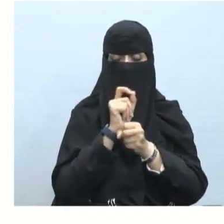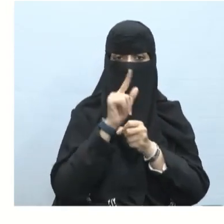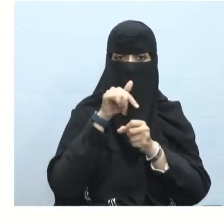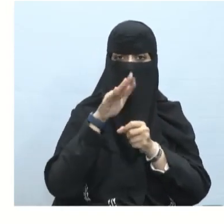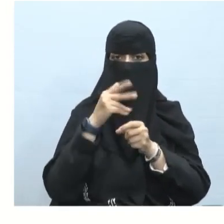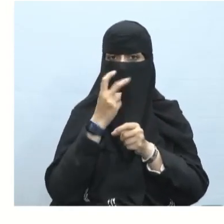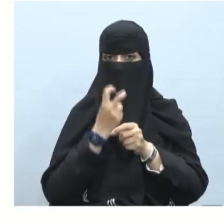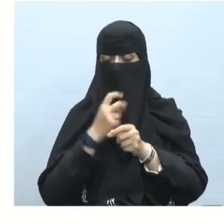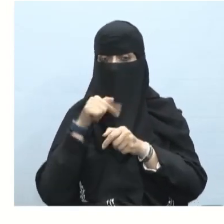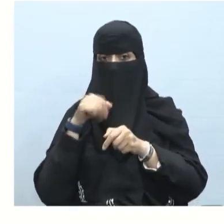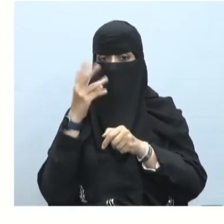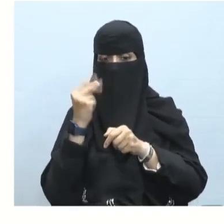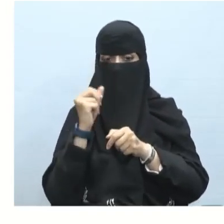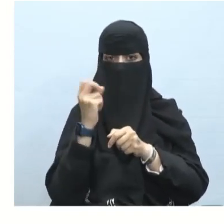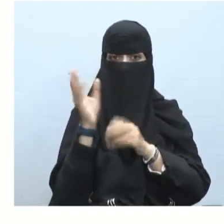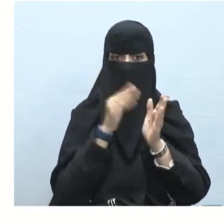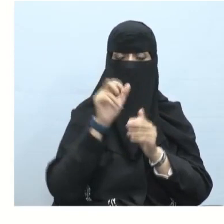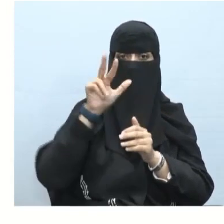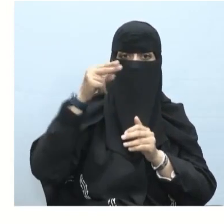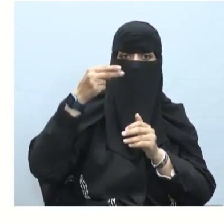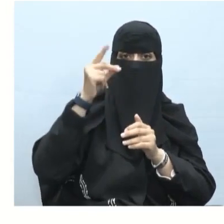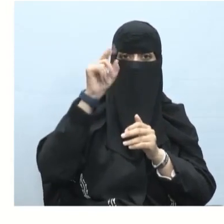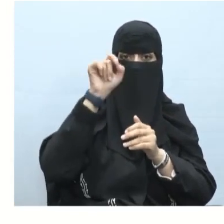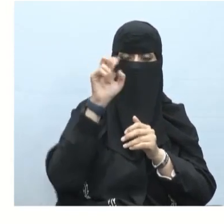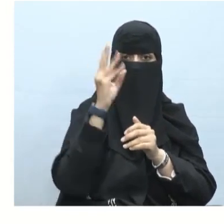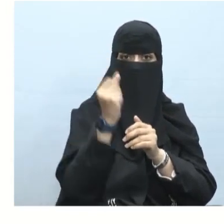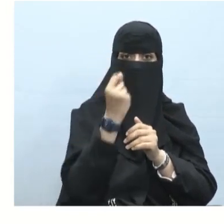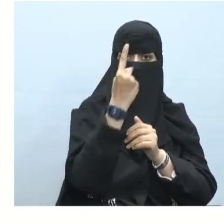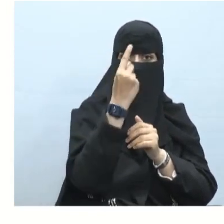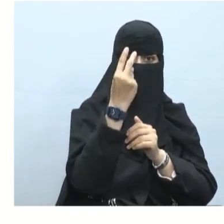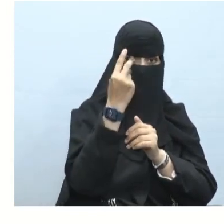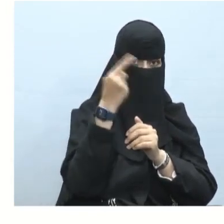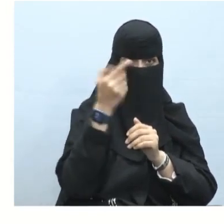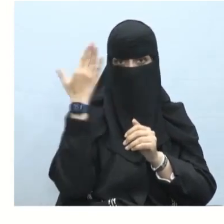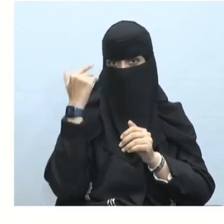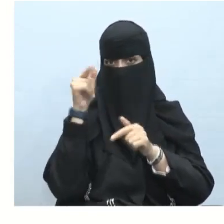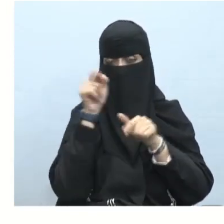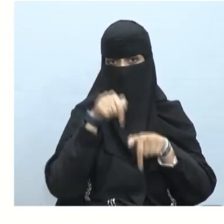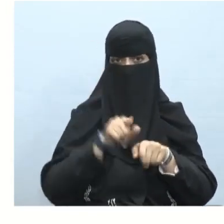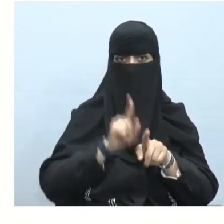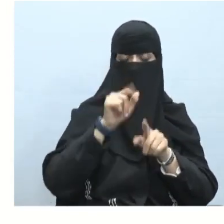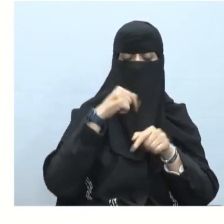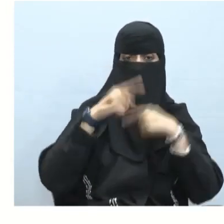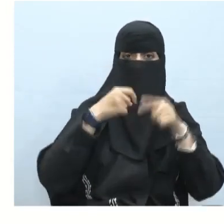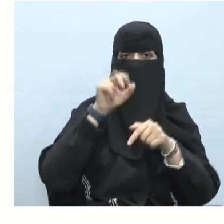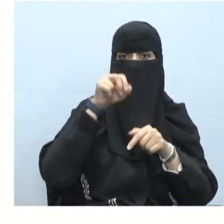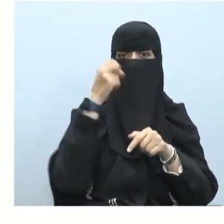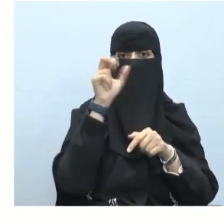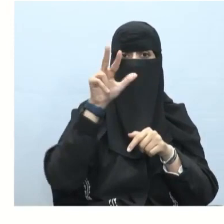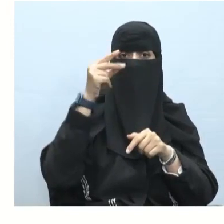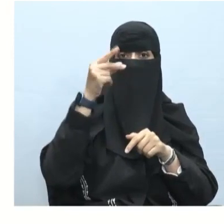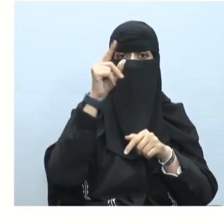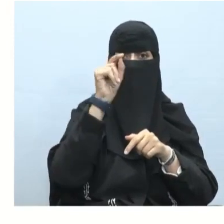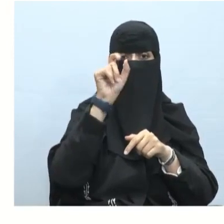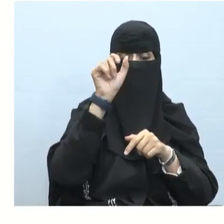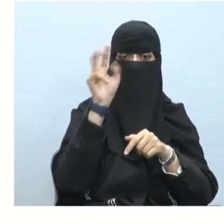العطف رقم اثنين قد أخذنا في الحصة السابقة العطف رقم واحد الآن سنكمل ما بدأنا فيه من